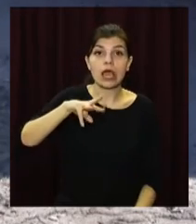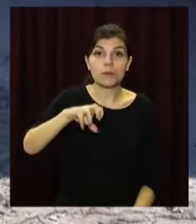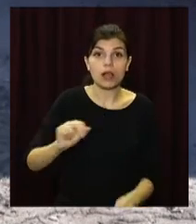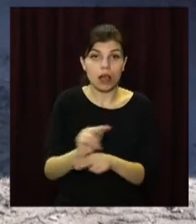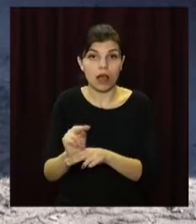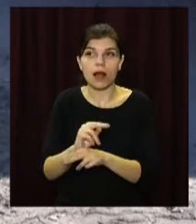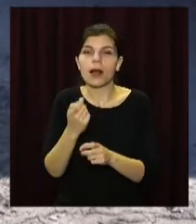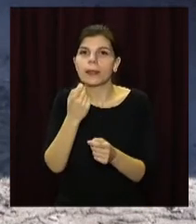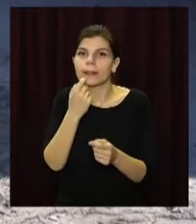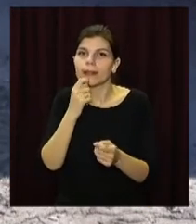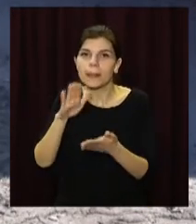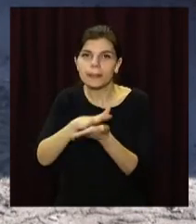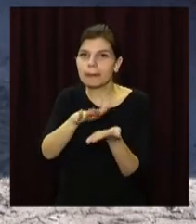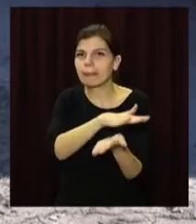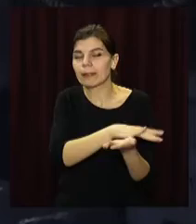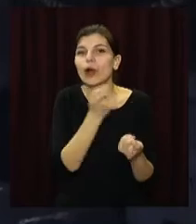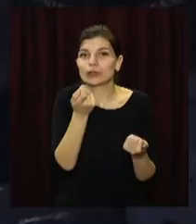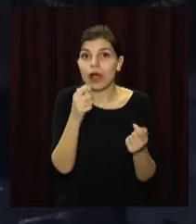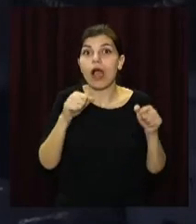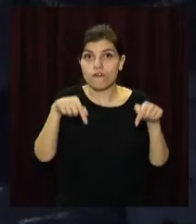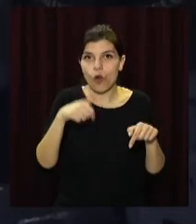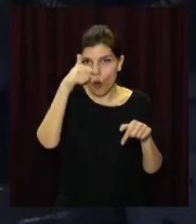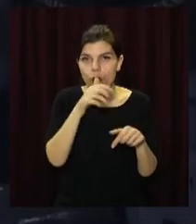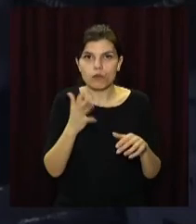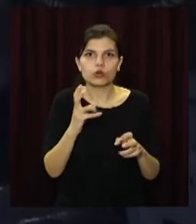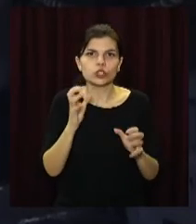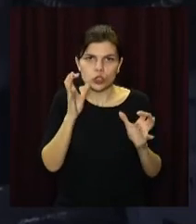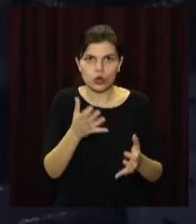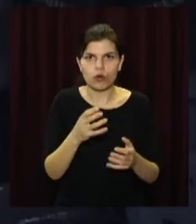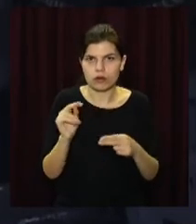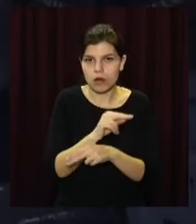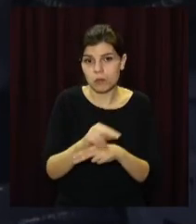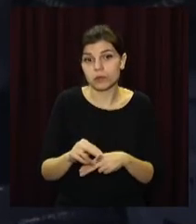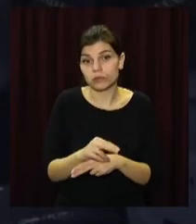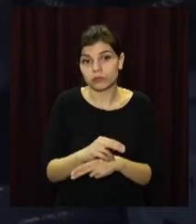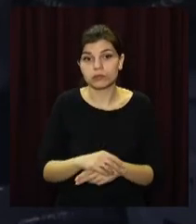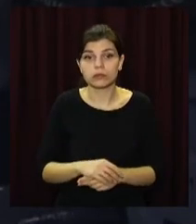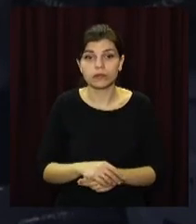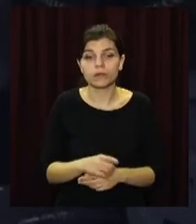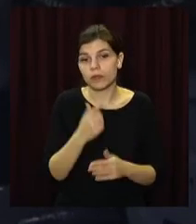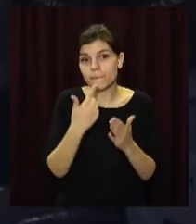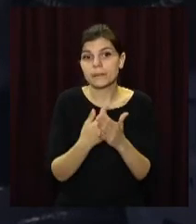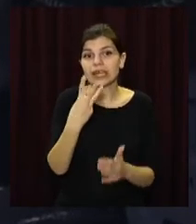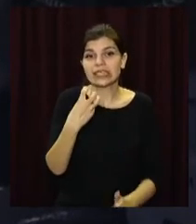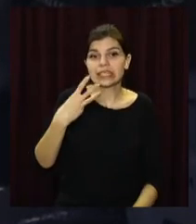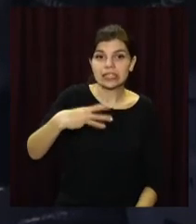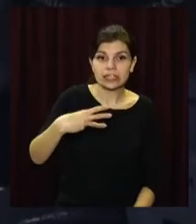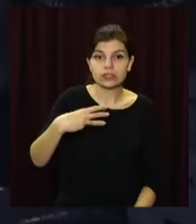відновлено дорожне покриття. Очікуну вартість цієї дороги складала десь 330